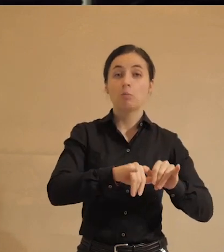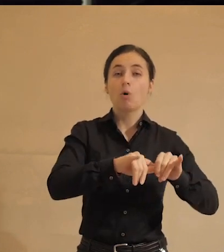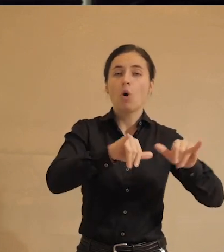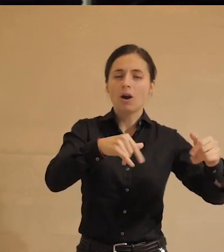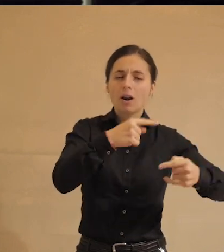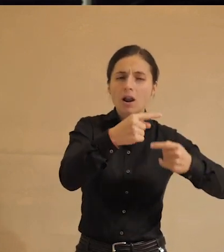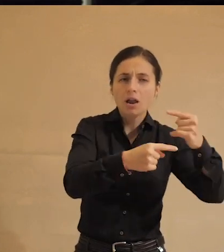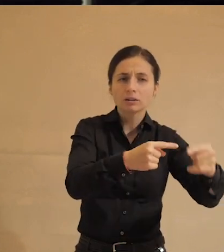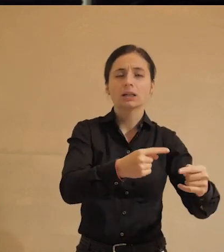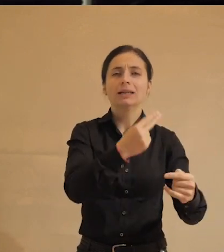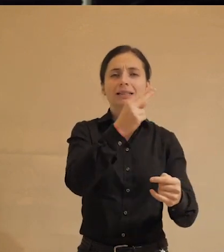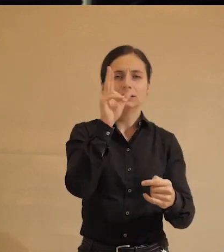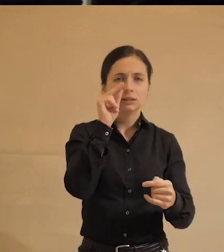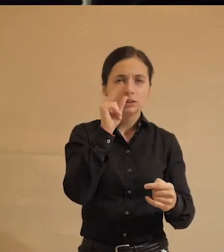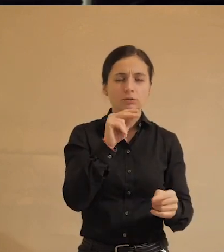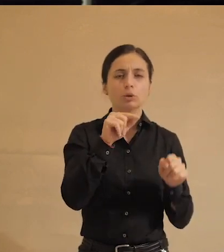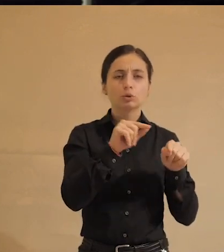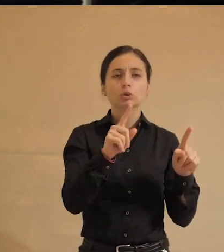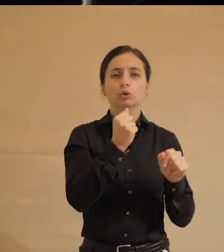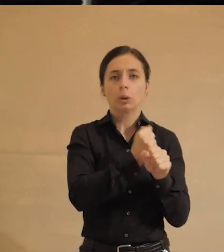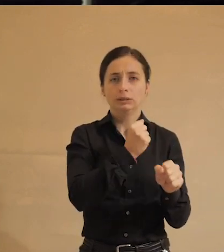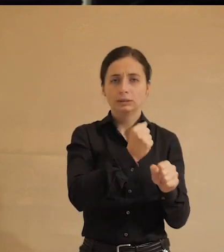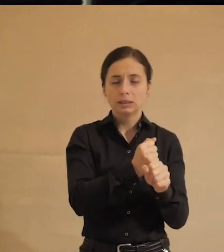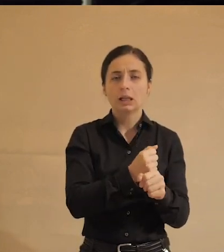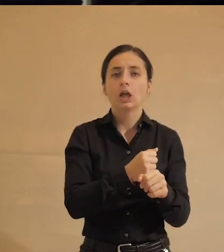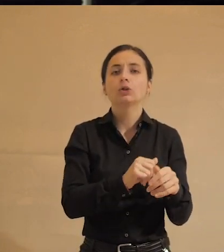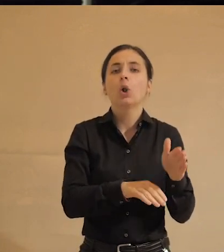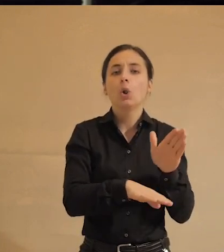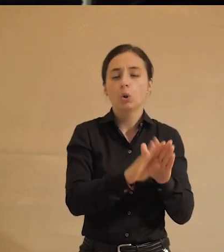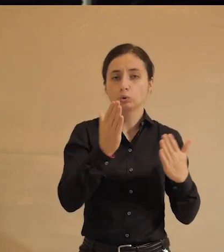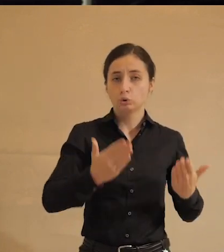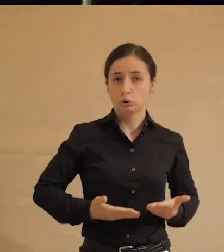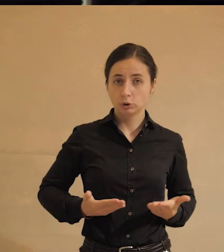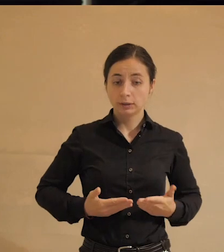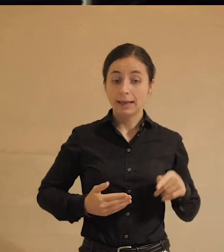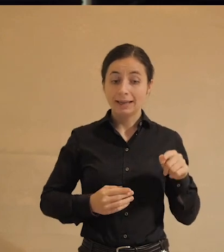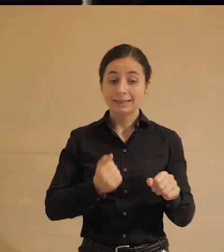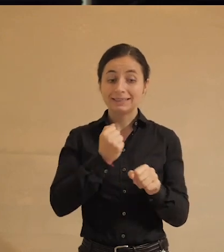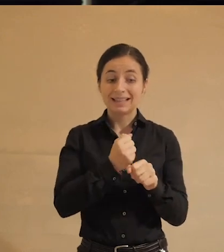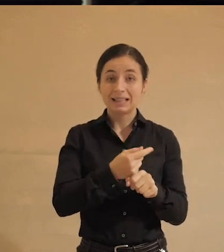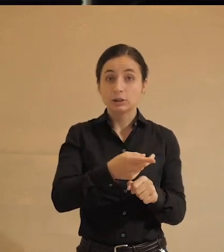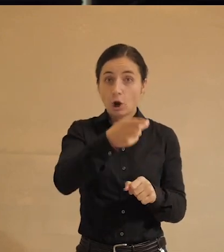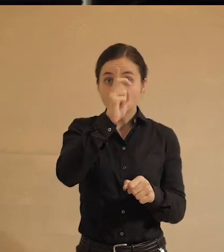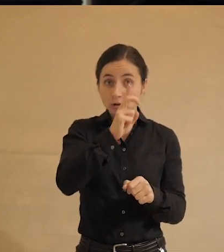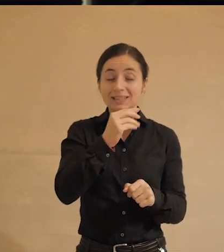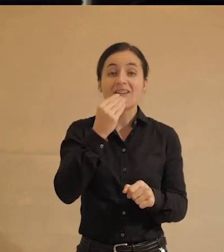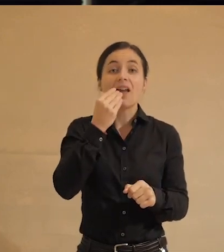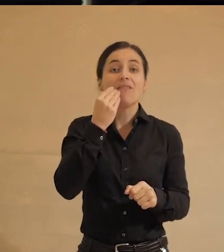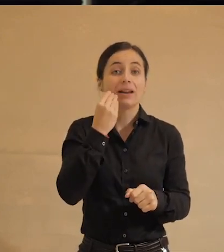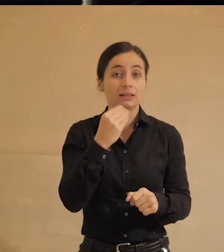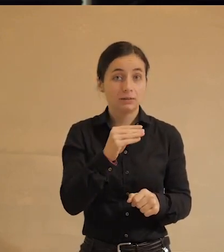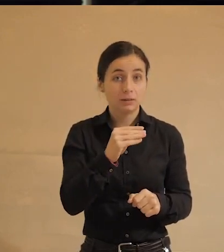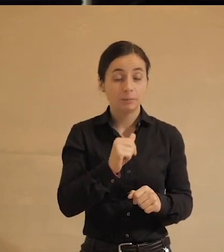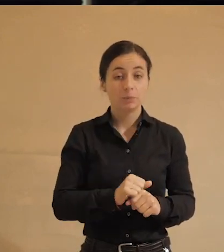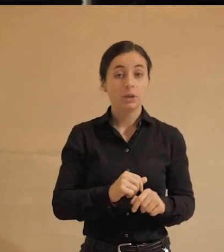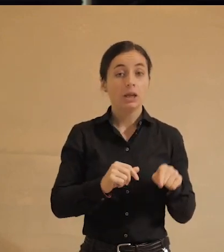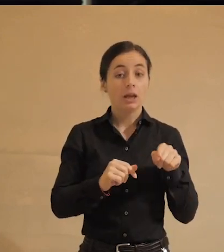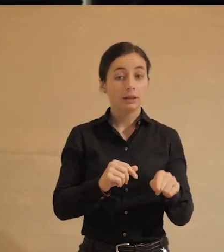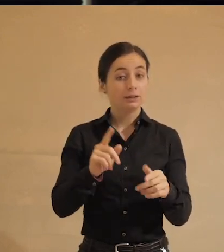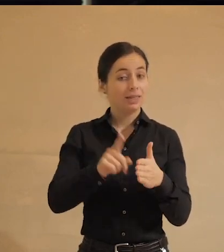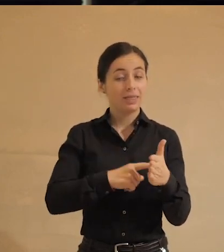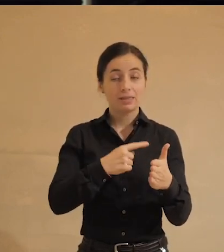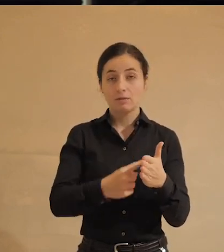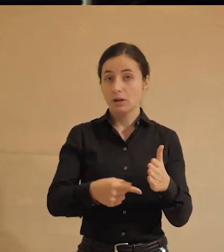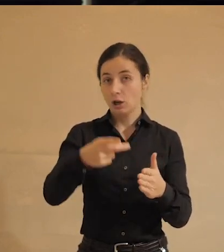цифру, в диджитализацию и в то, что она сделает жизнь лучше и сделает государство эффективнее. При этом они не